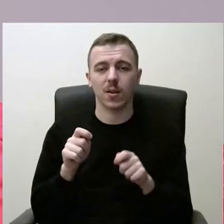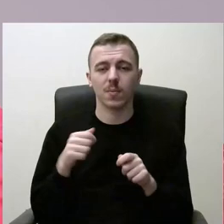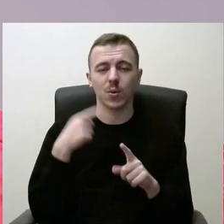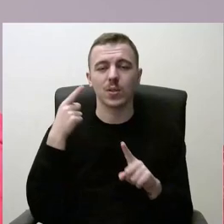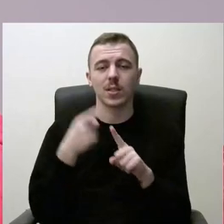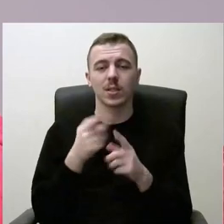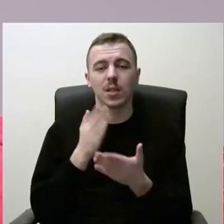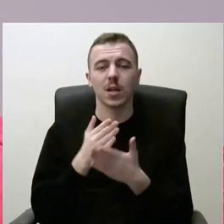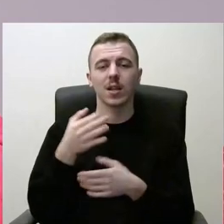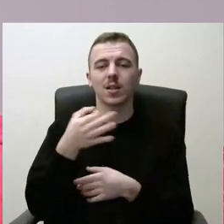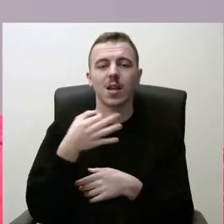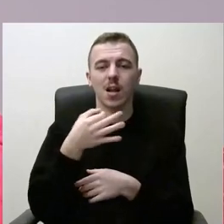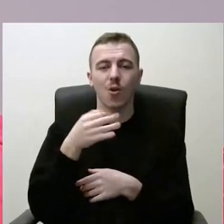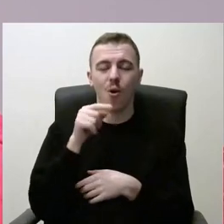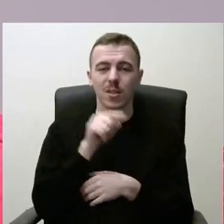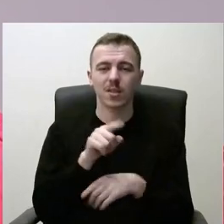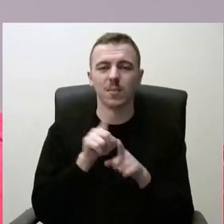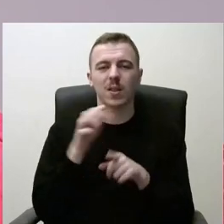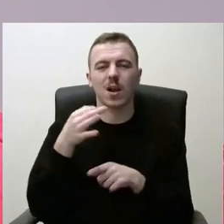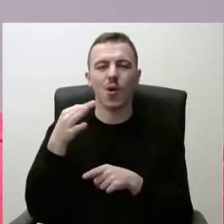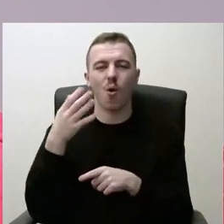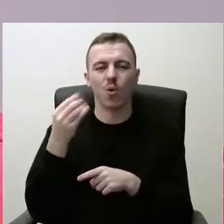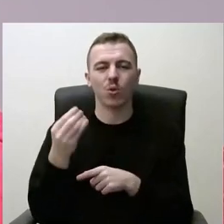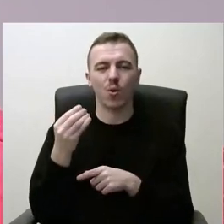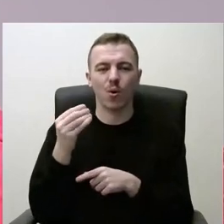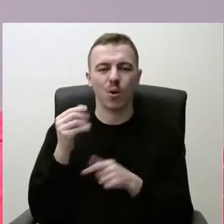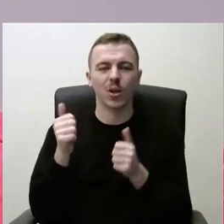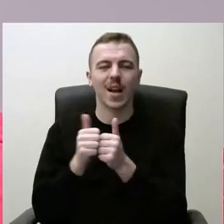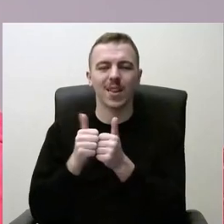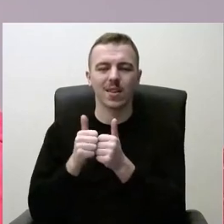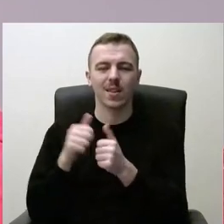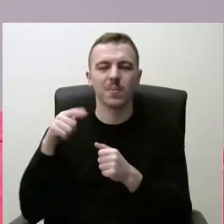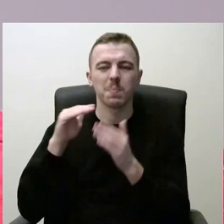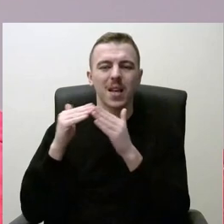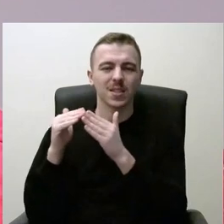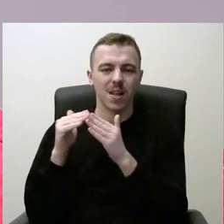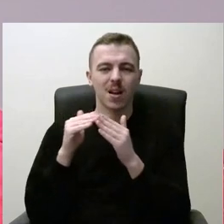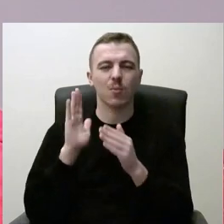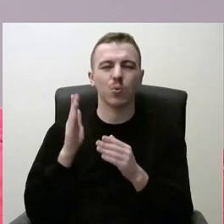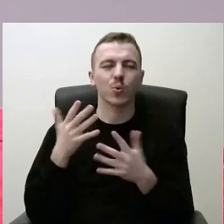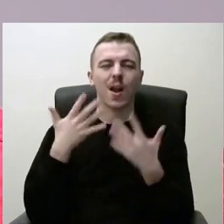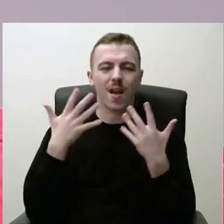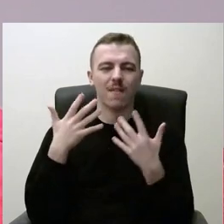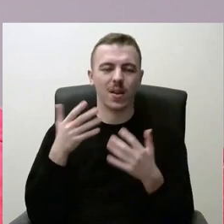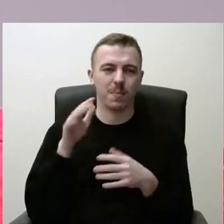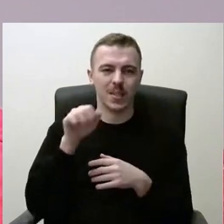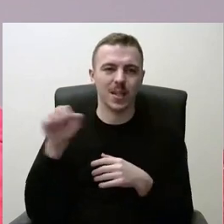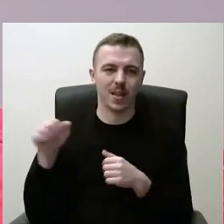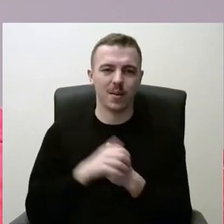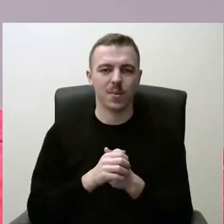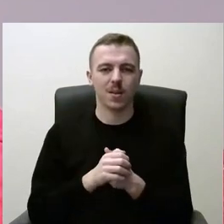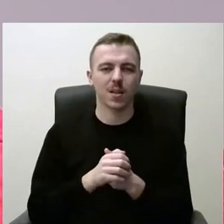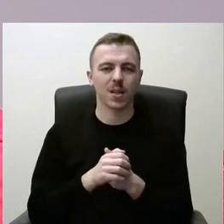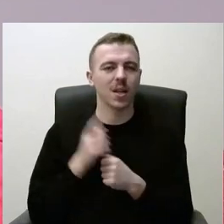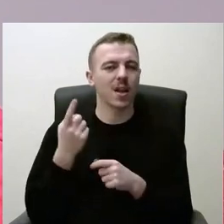rajonas ir rajono grėtimi miesteliai, jie būtų lengvai pasiekiami ir ne